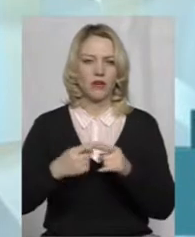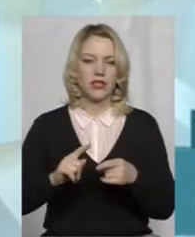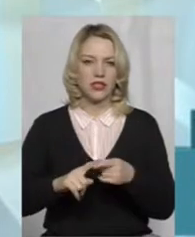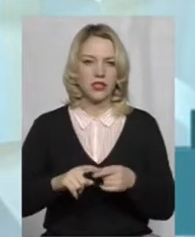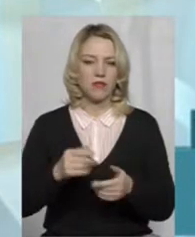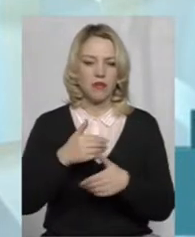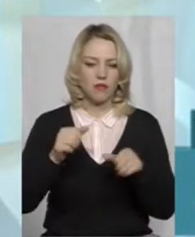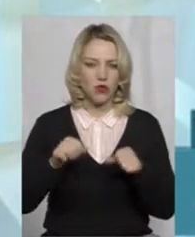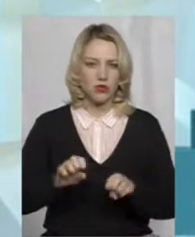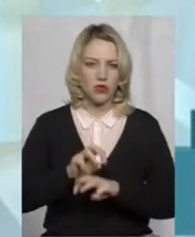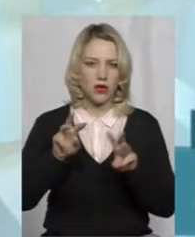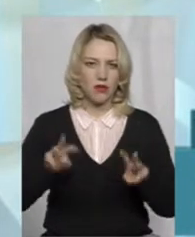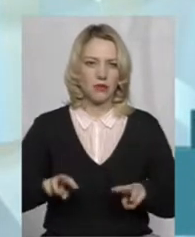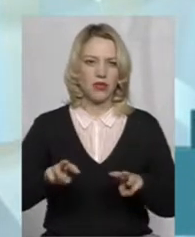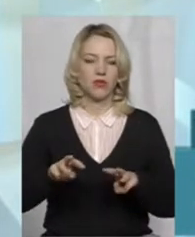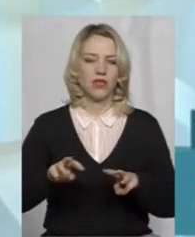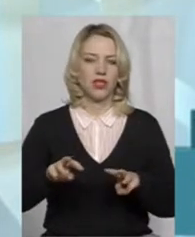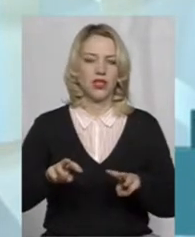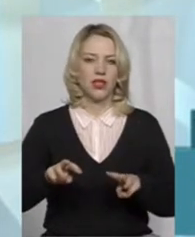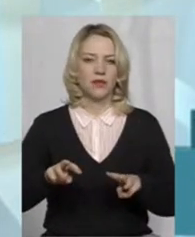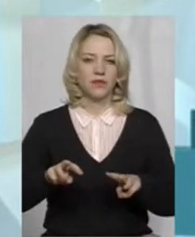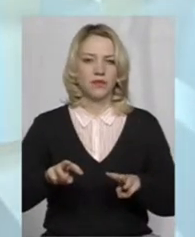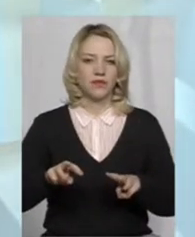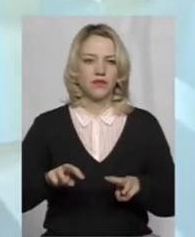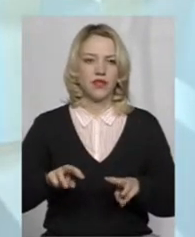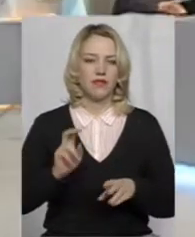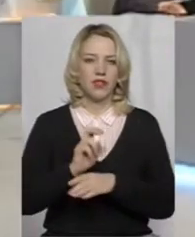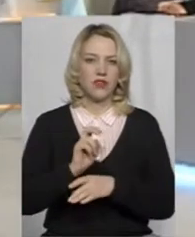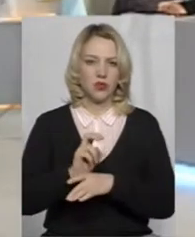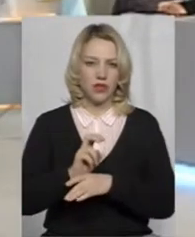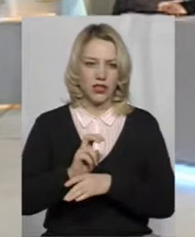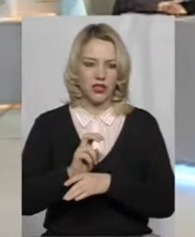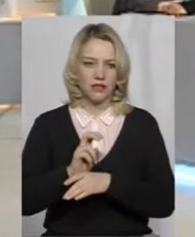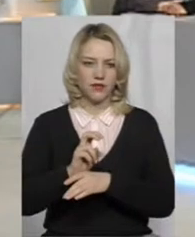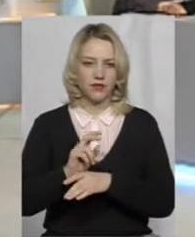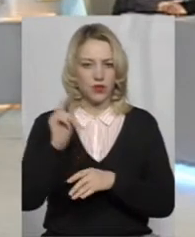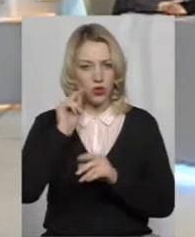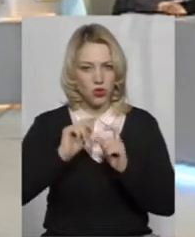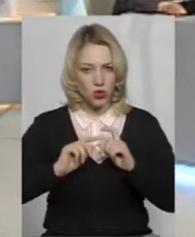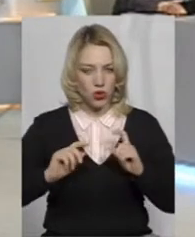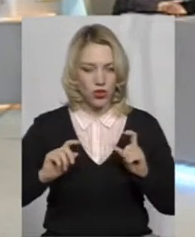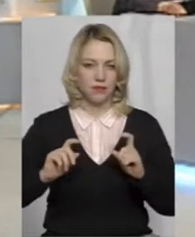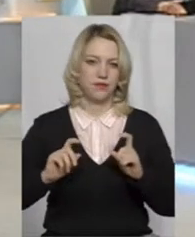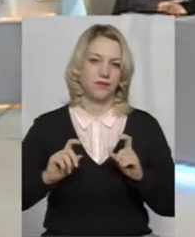можемо забезпечувати відвідування школ,